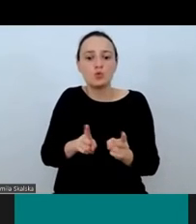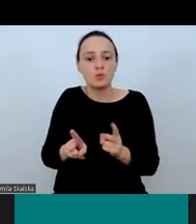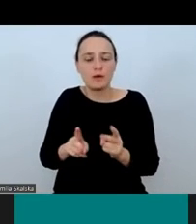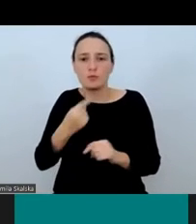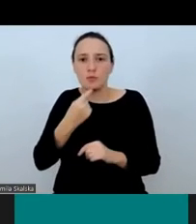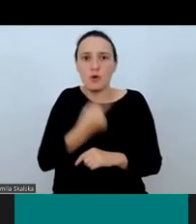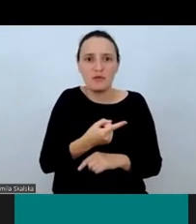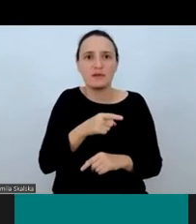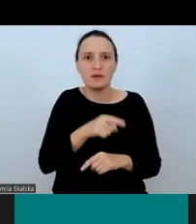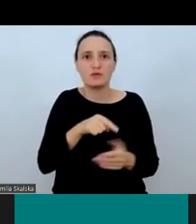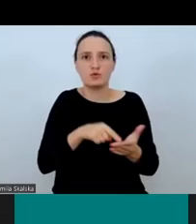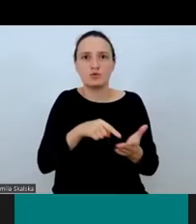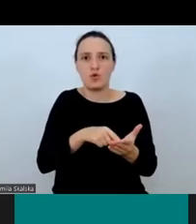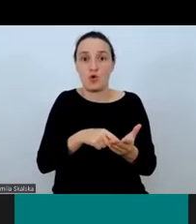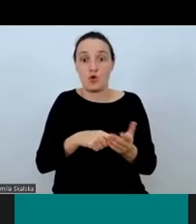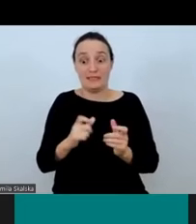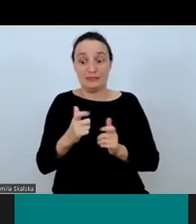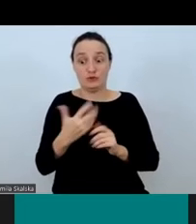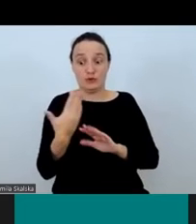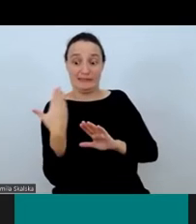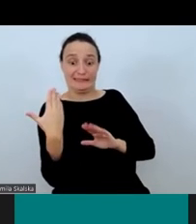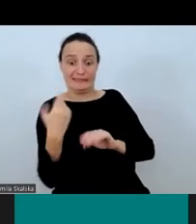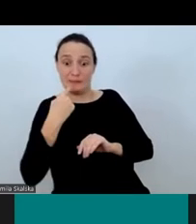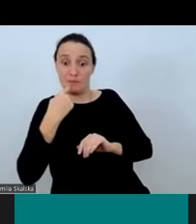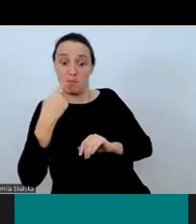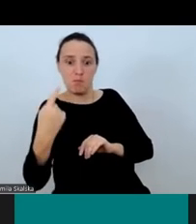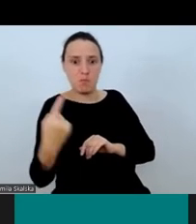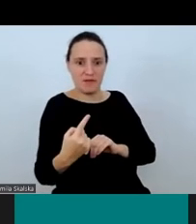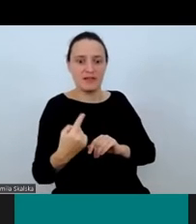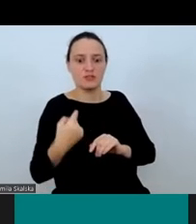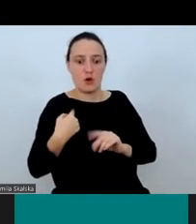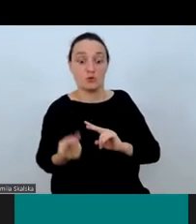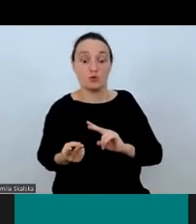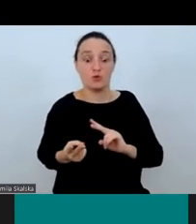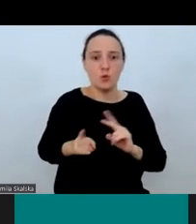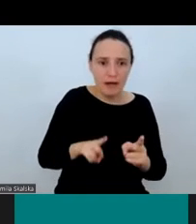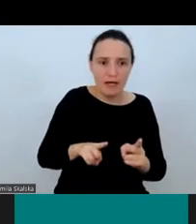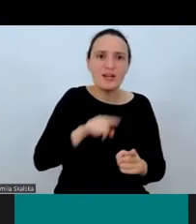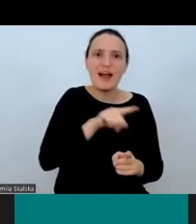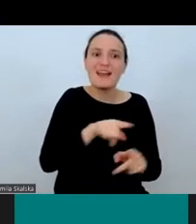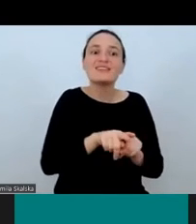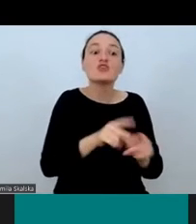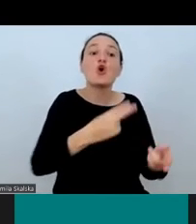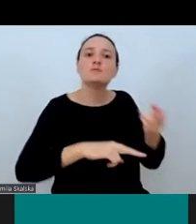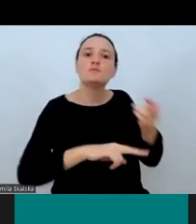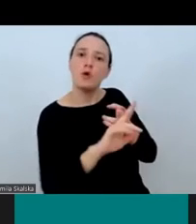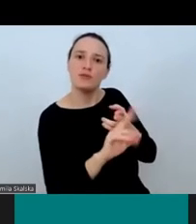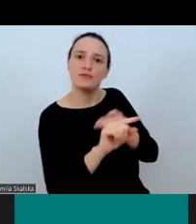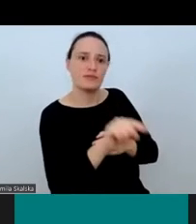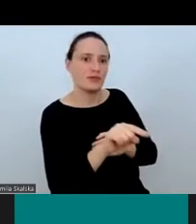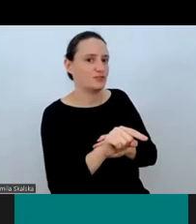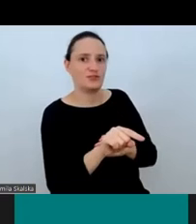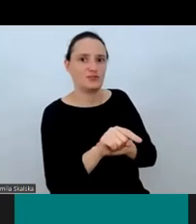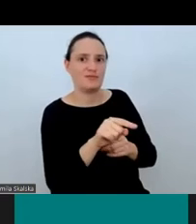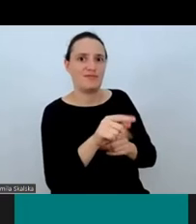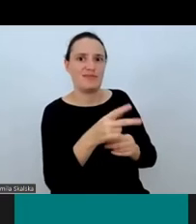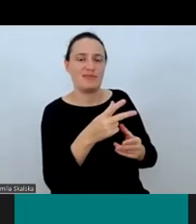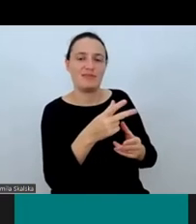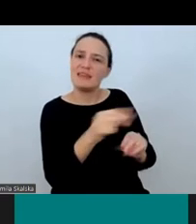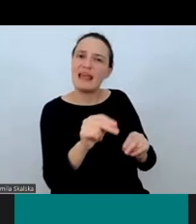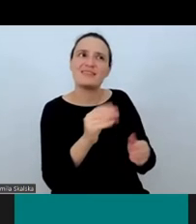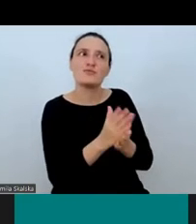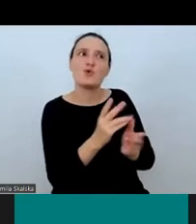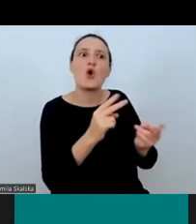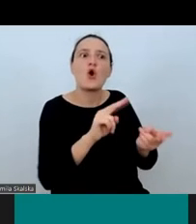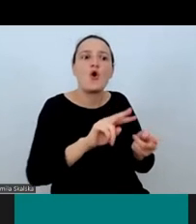tłumaczeniem tego, co przed chwilą zostało powiedziane, ale odpowiedź drugiej strony nie jest właściwie odpowiedzią